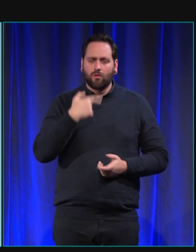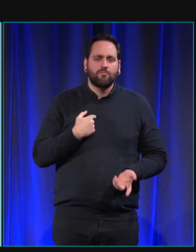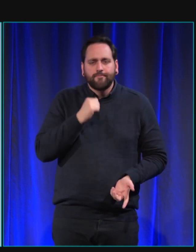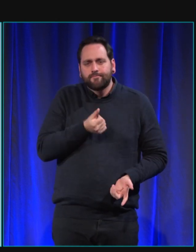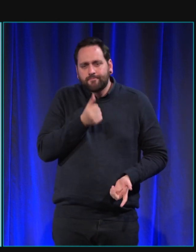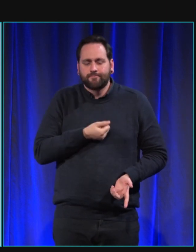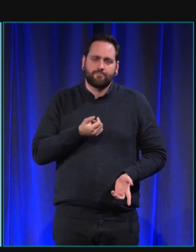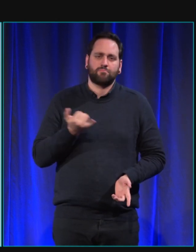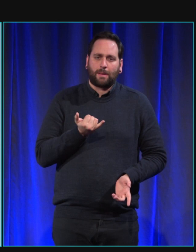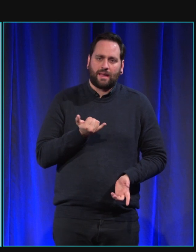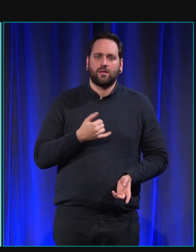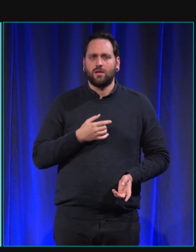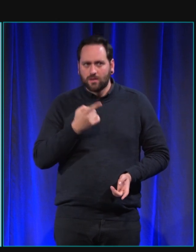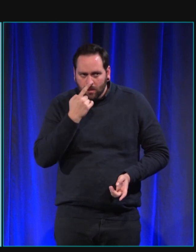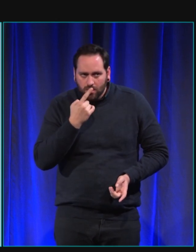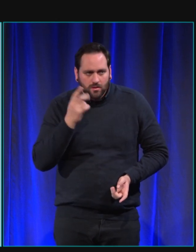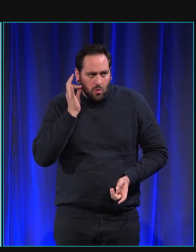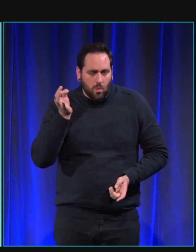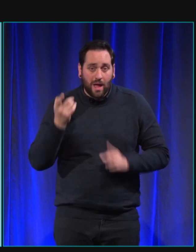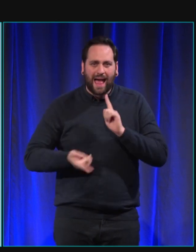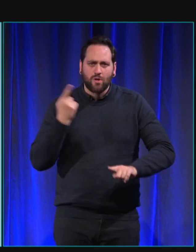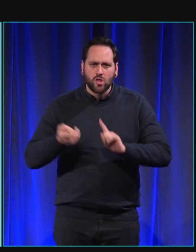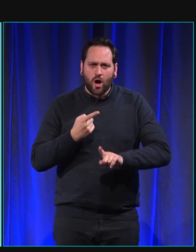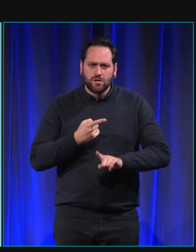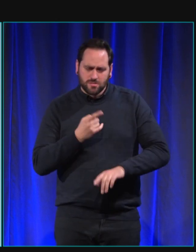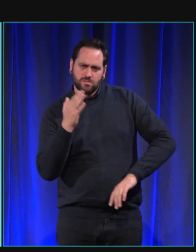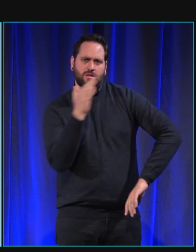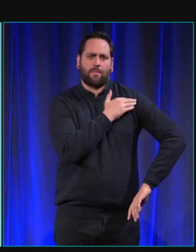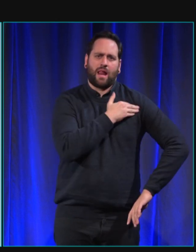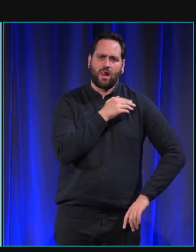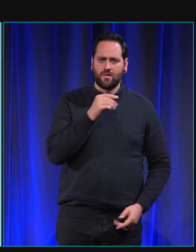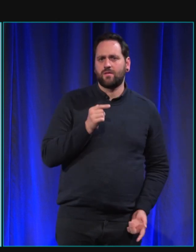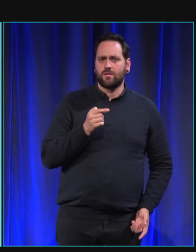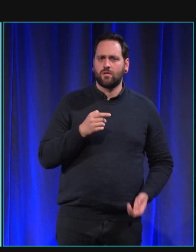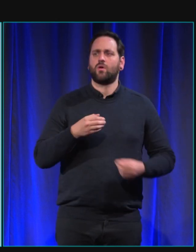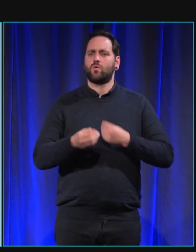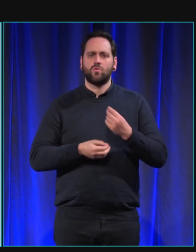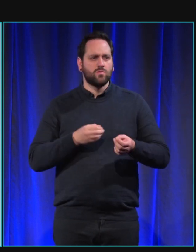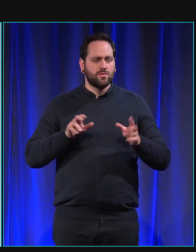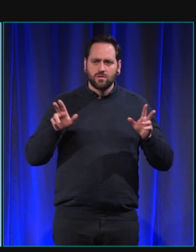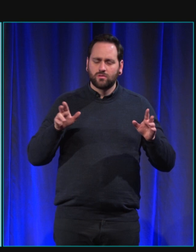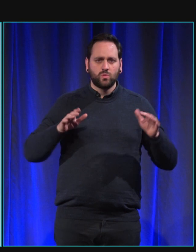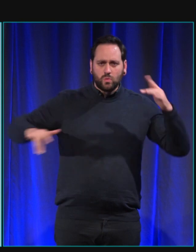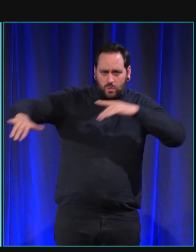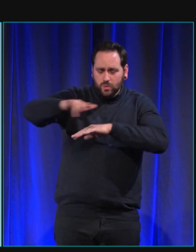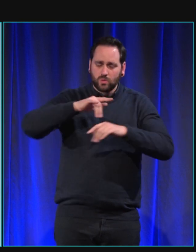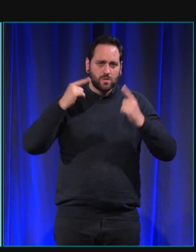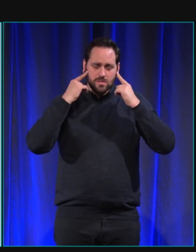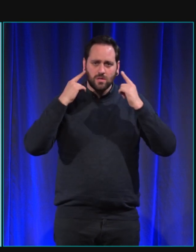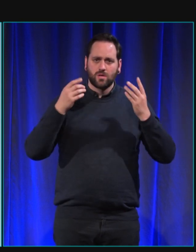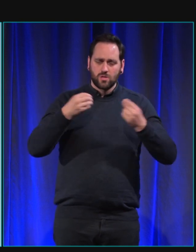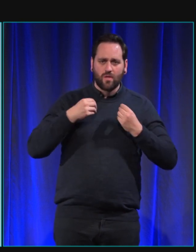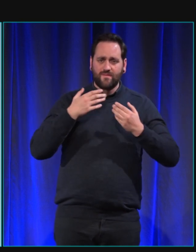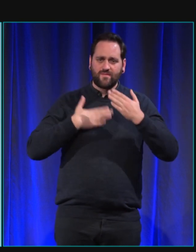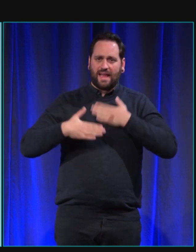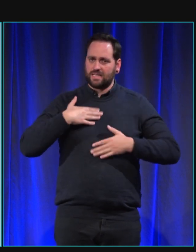doit l'indiquer il doit gérer tout ce qu'il y a autour mettre en sécurité s'il y a besoin donc toute cette